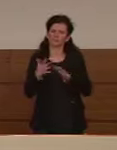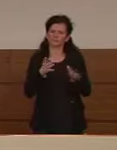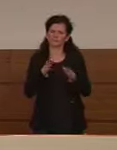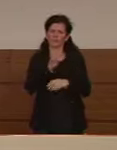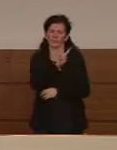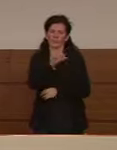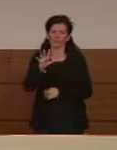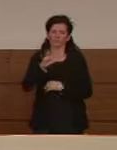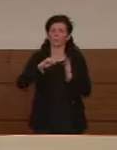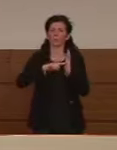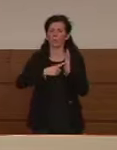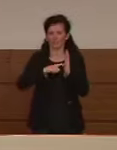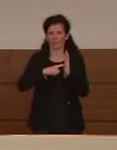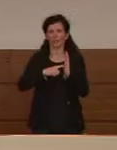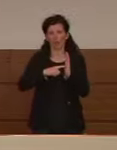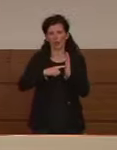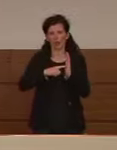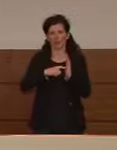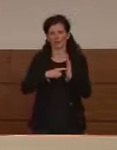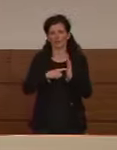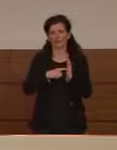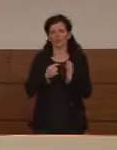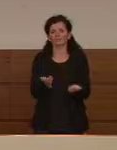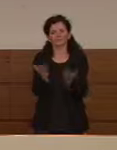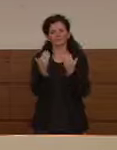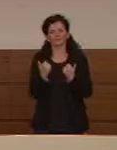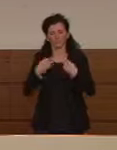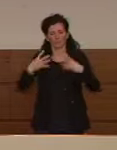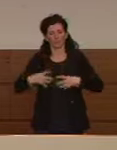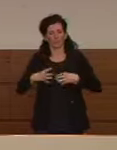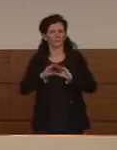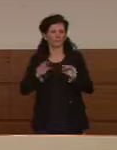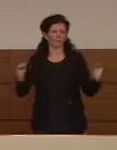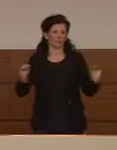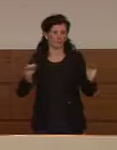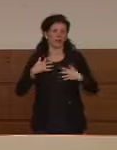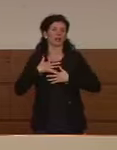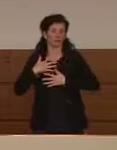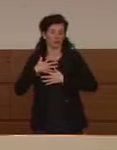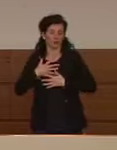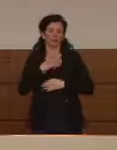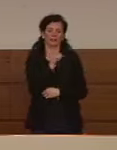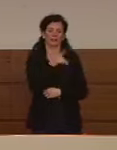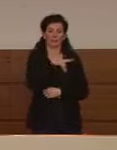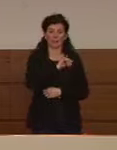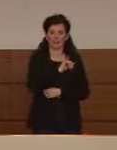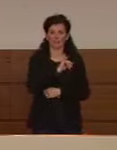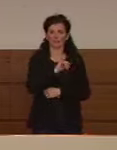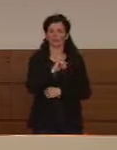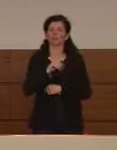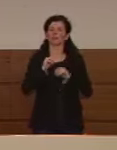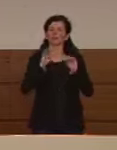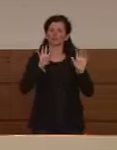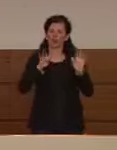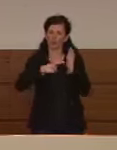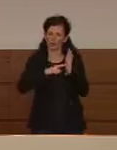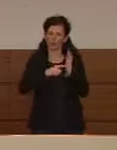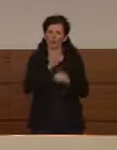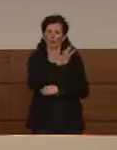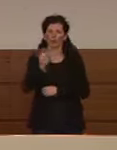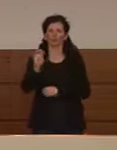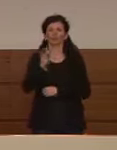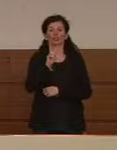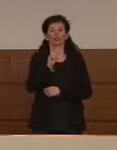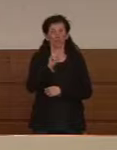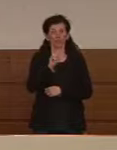milioni per l'acquisto di ventilatori e di PI. Per l'esattezza 9.420.000 euro per